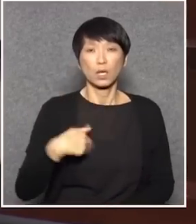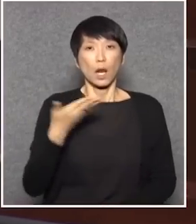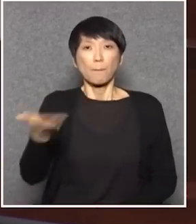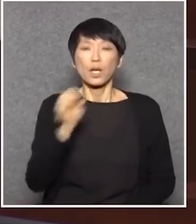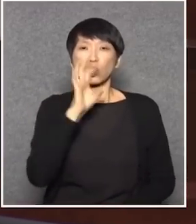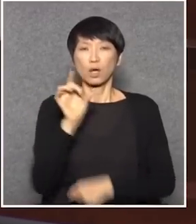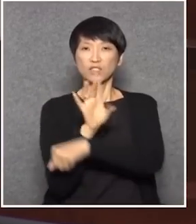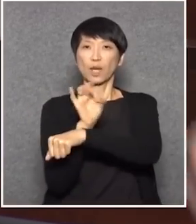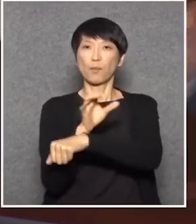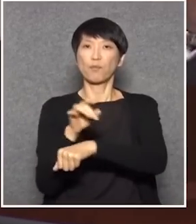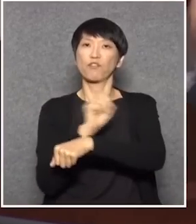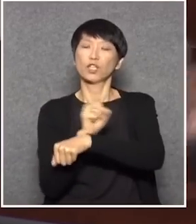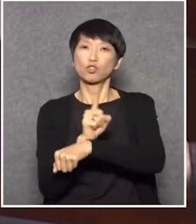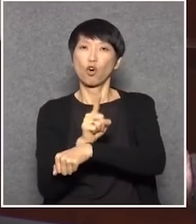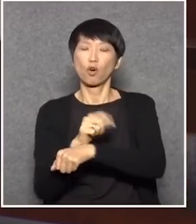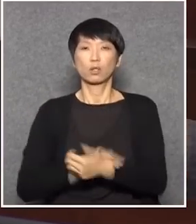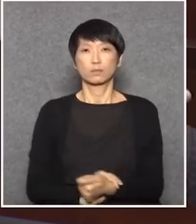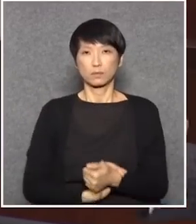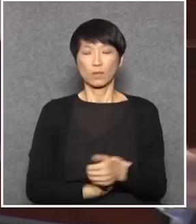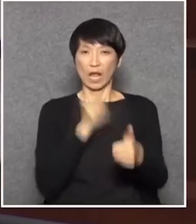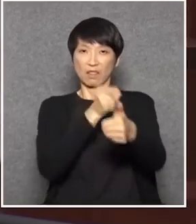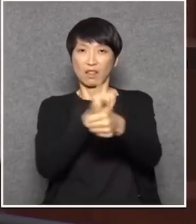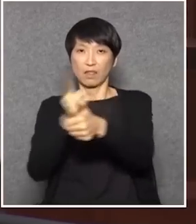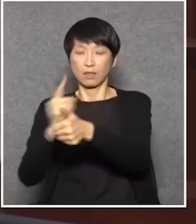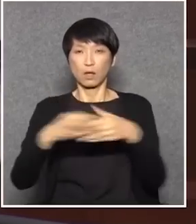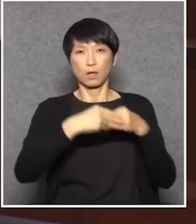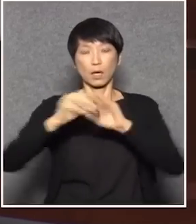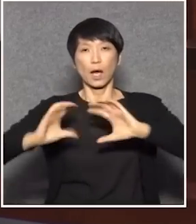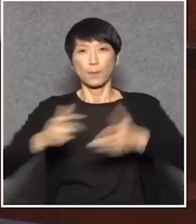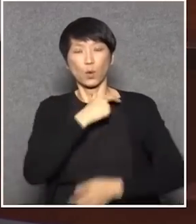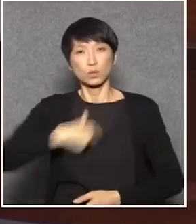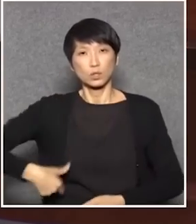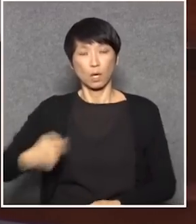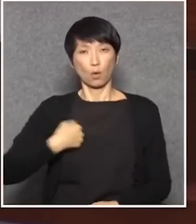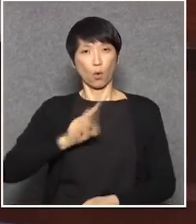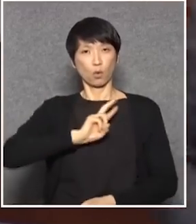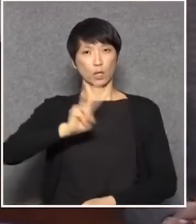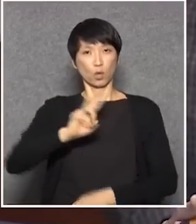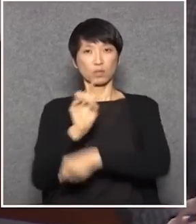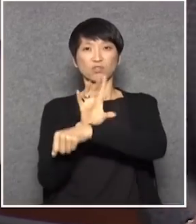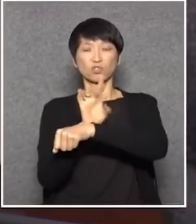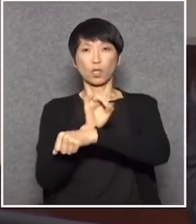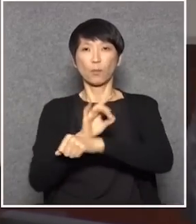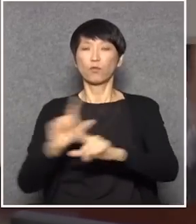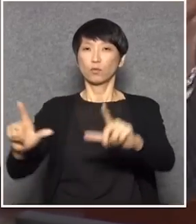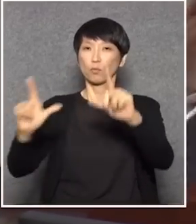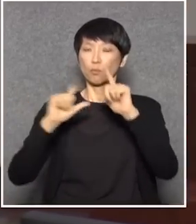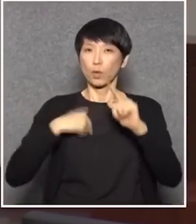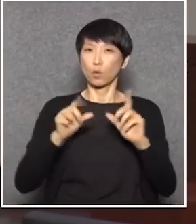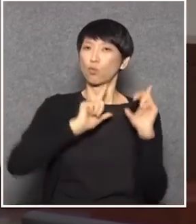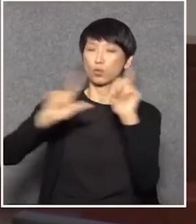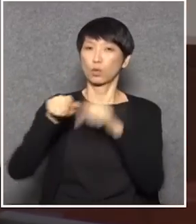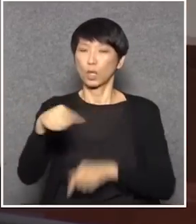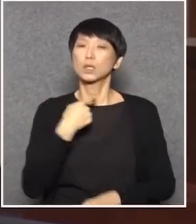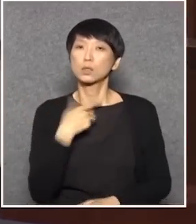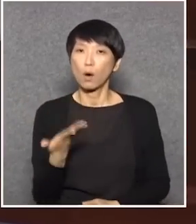五分鐘是不是?你批判那些所謂拉布的議員你都要給我十五分鐘回應她是不是?立法會